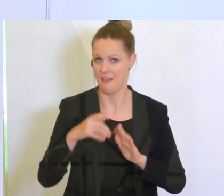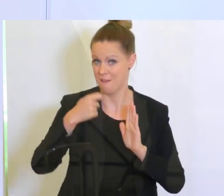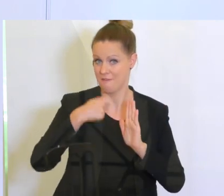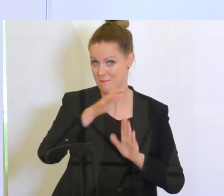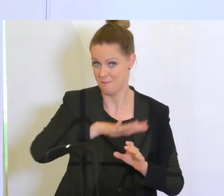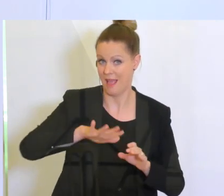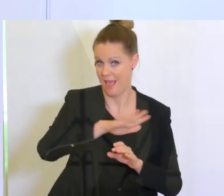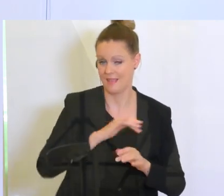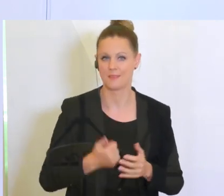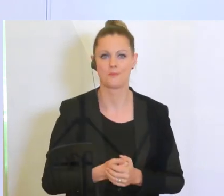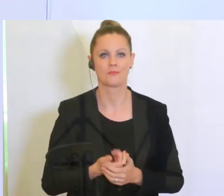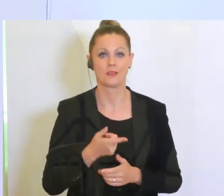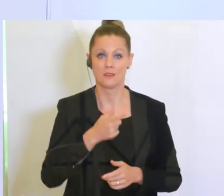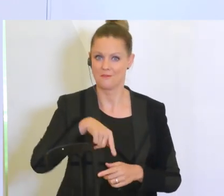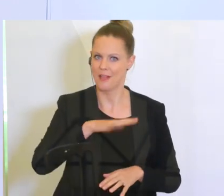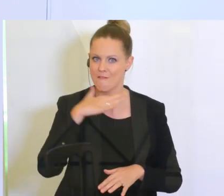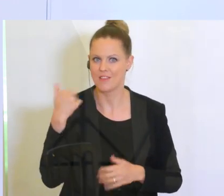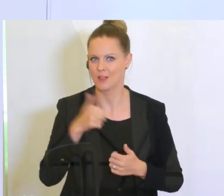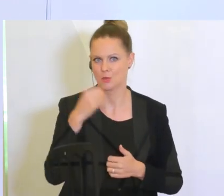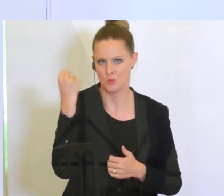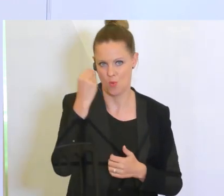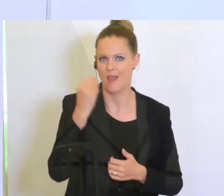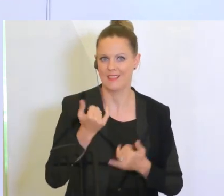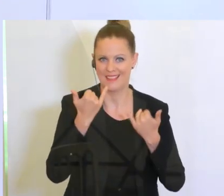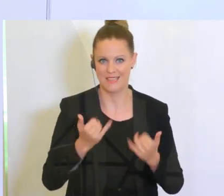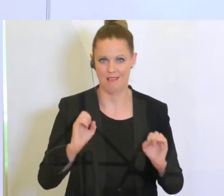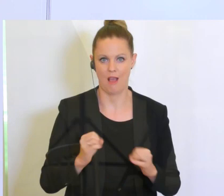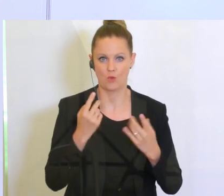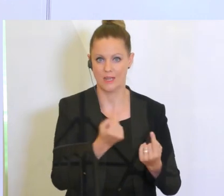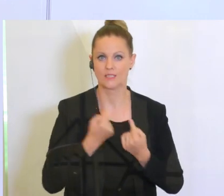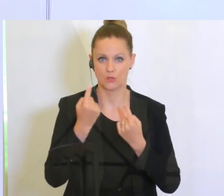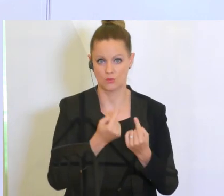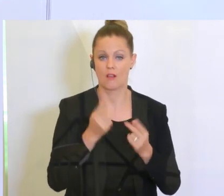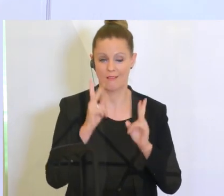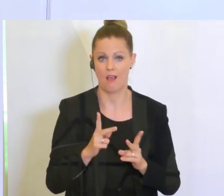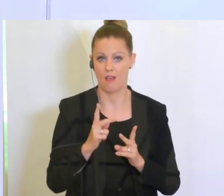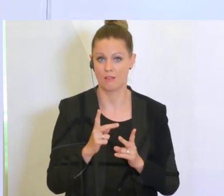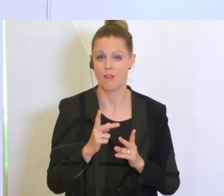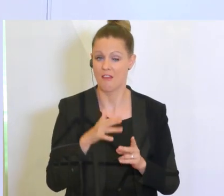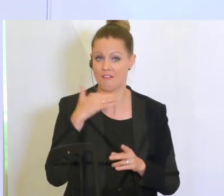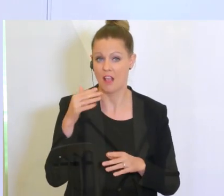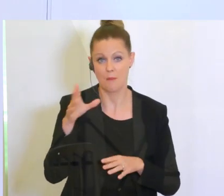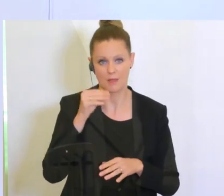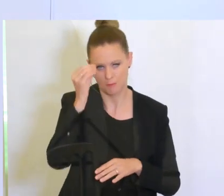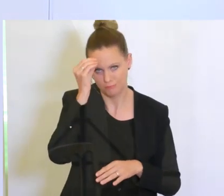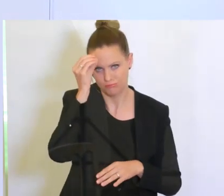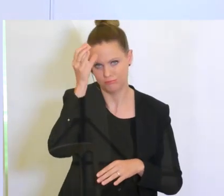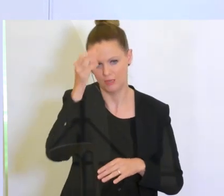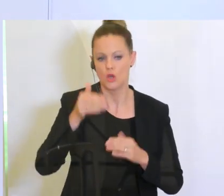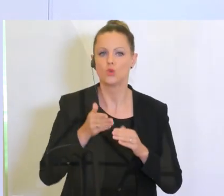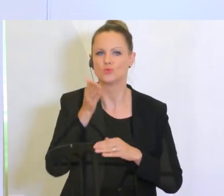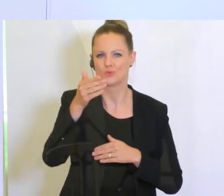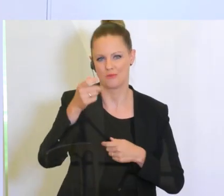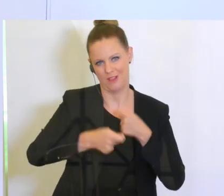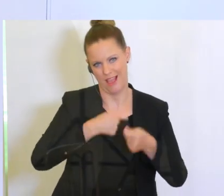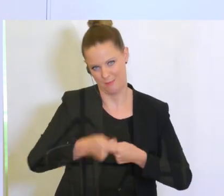Wir haben, glaube ich, viel dazugelernt über die aktuelle Situation und können einiges mitnehmen für unsere weitere Arbeit.